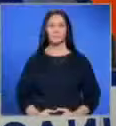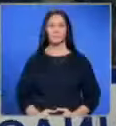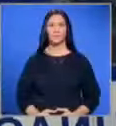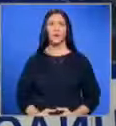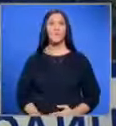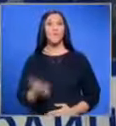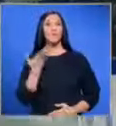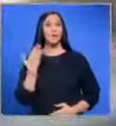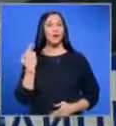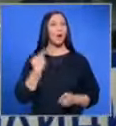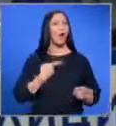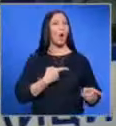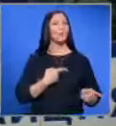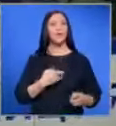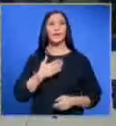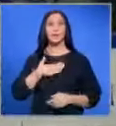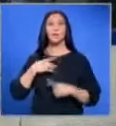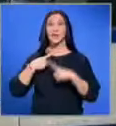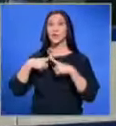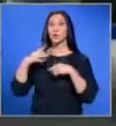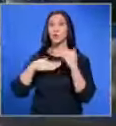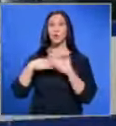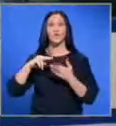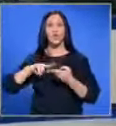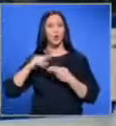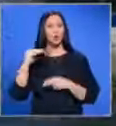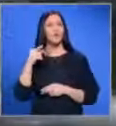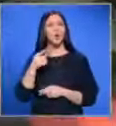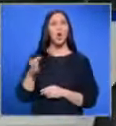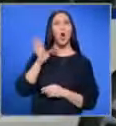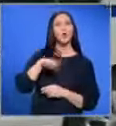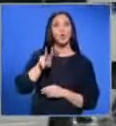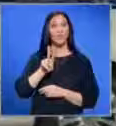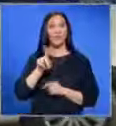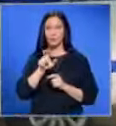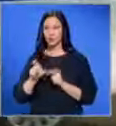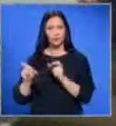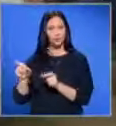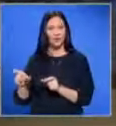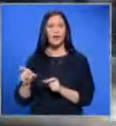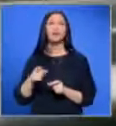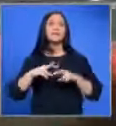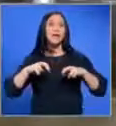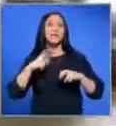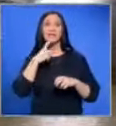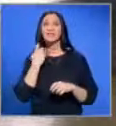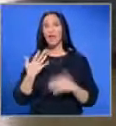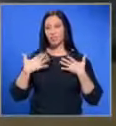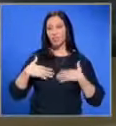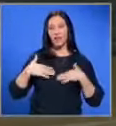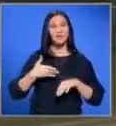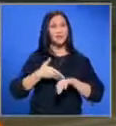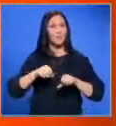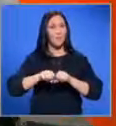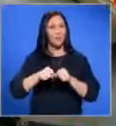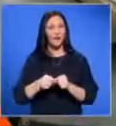Вдигнаха обвинения на собственика на хидрострой Великожелев. Той и още два мадуши се разследват за нанасене на телесна